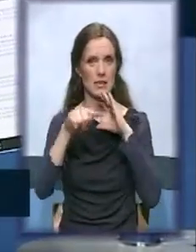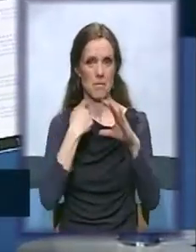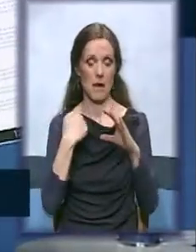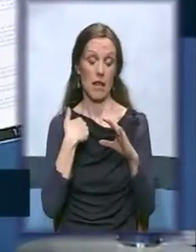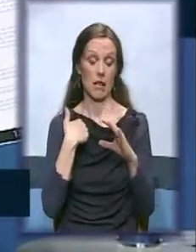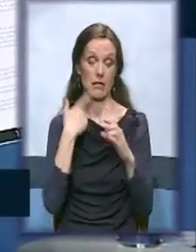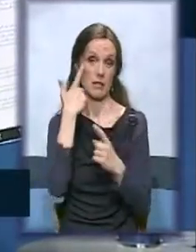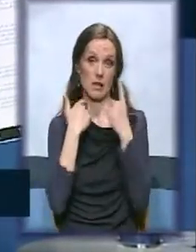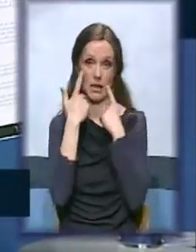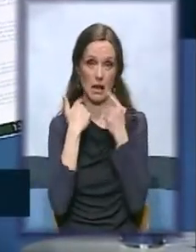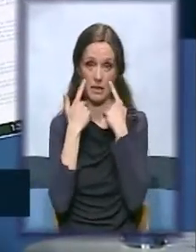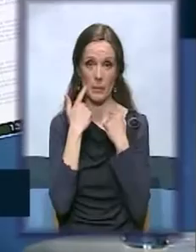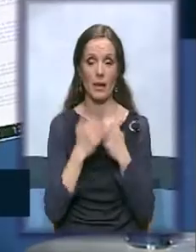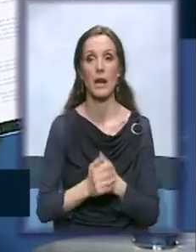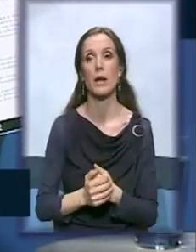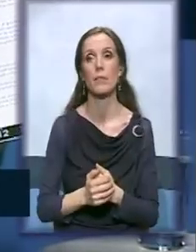rasplakao.